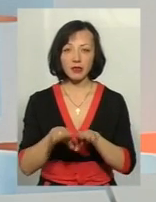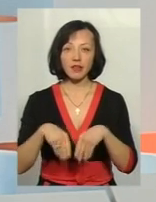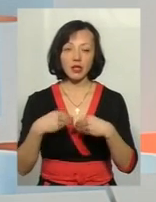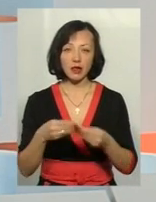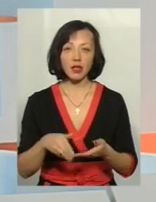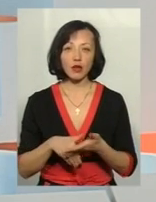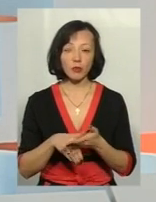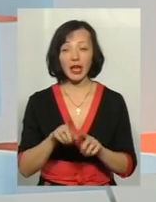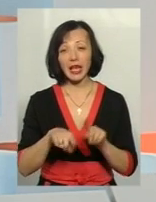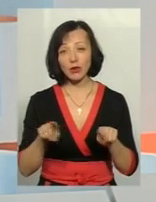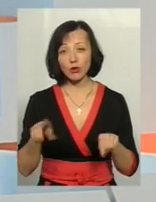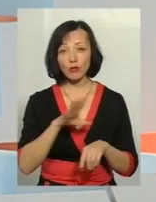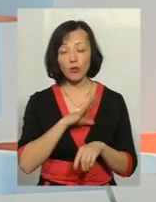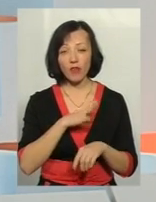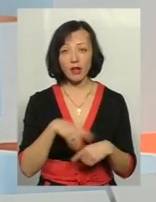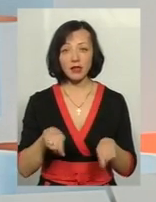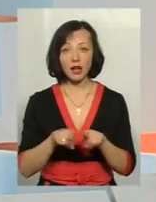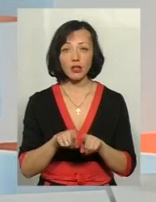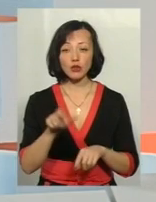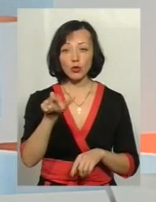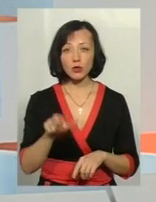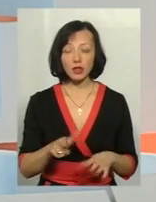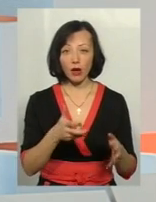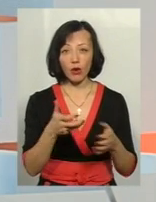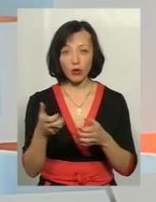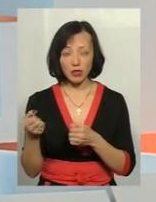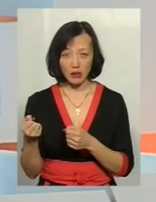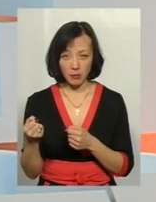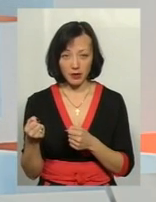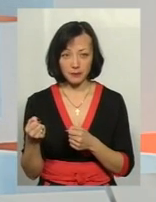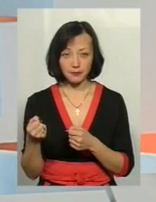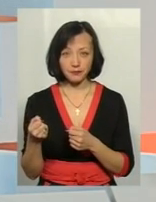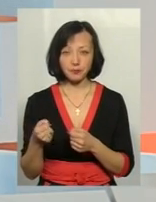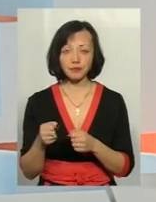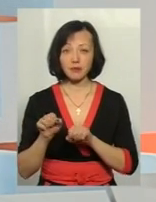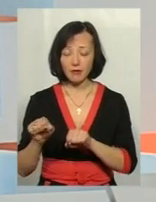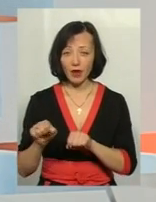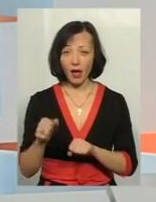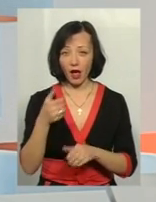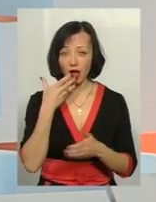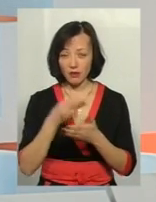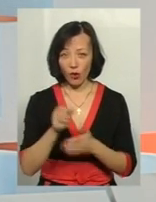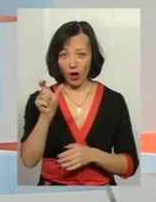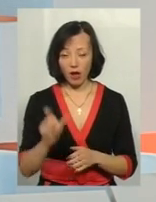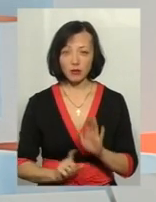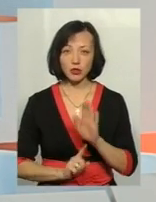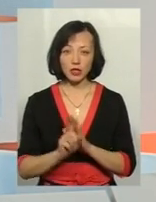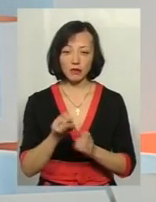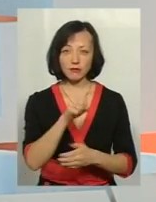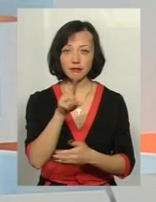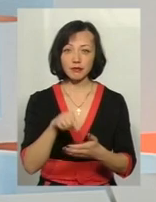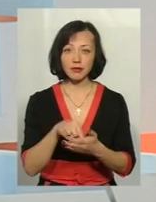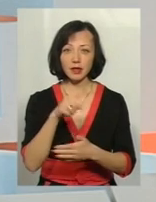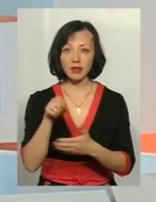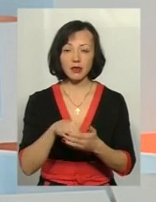допомоги. Інколи буває таке, що клієнт, отримавши адвоката, починає задавати йому